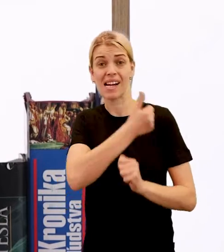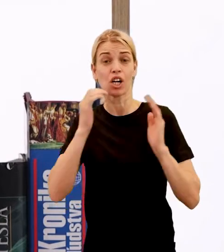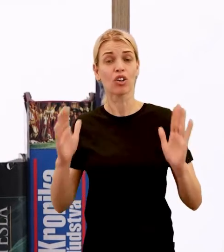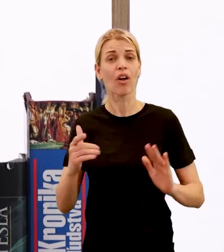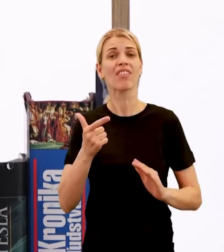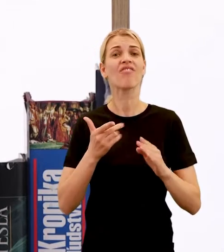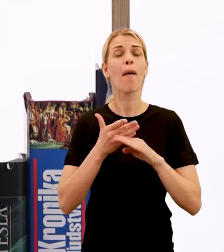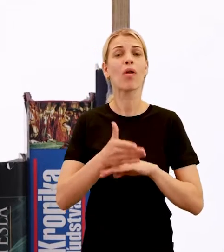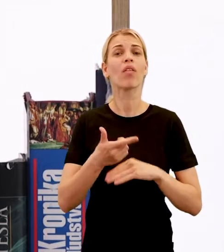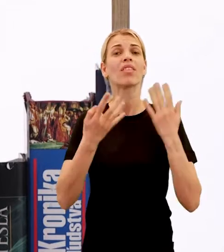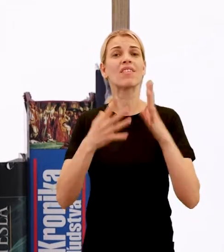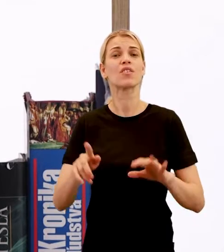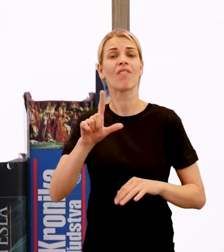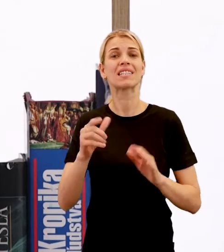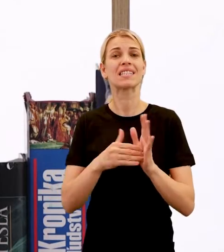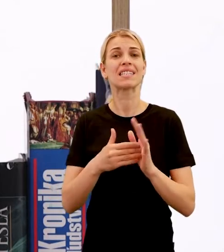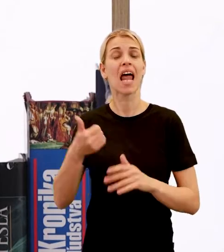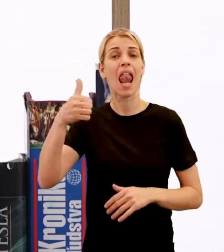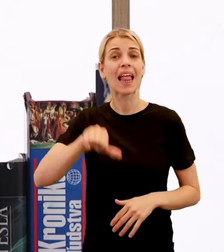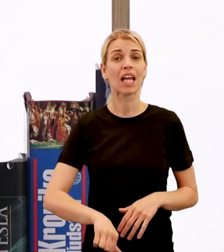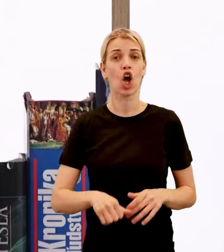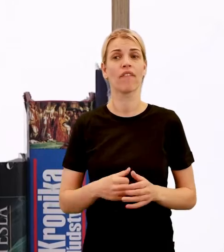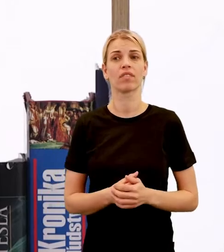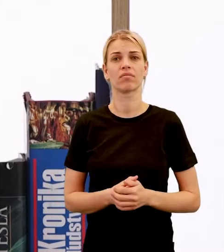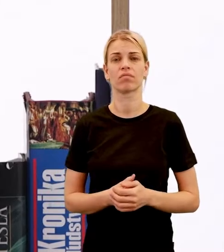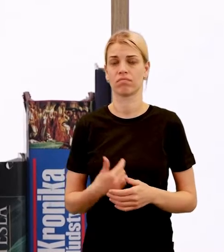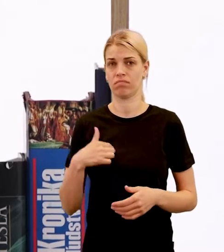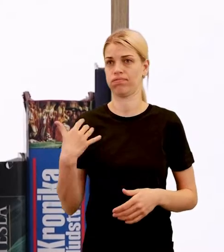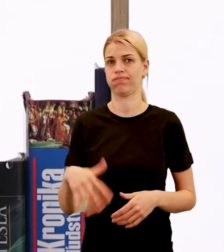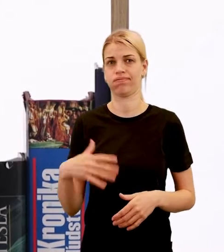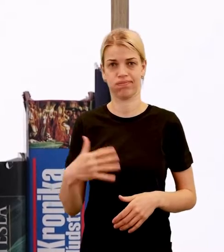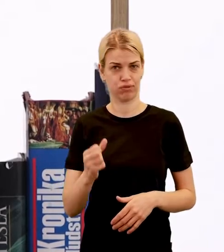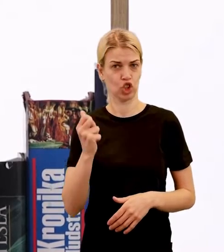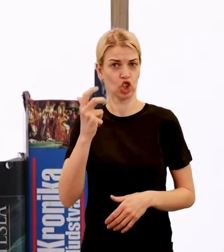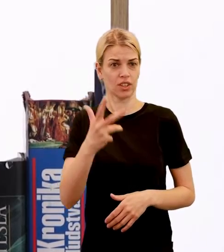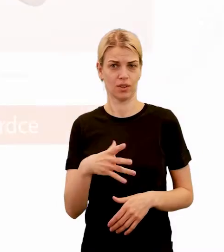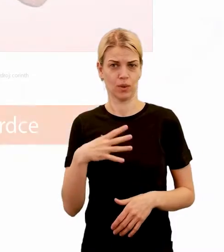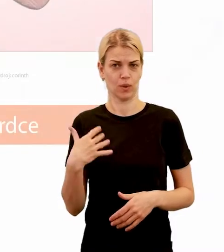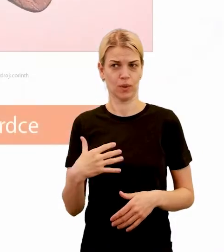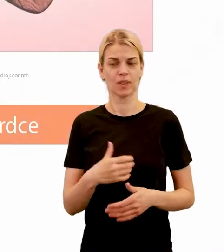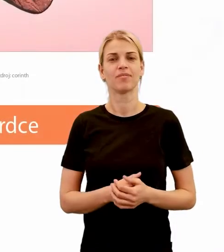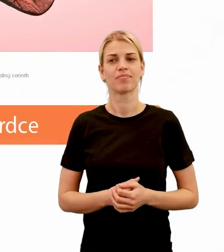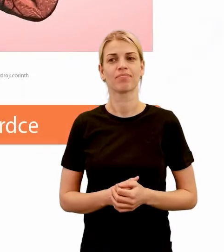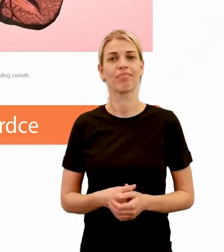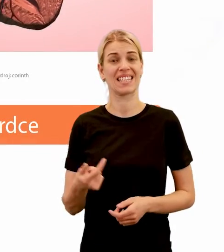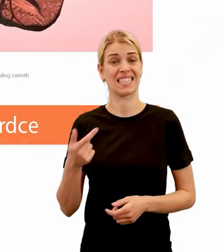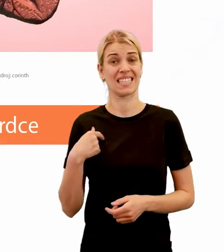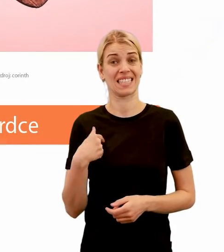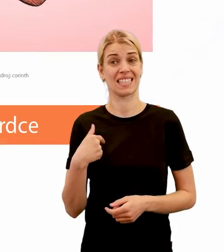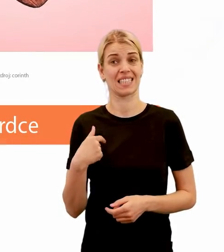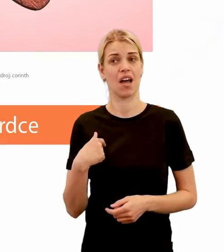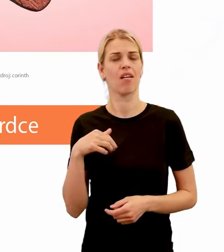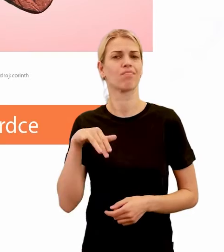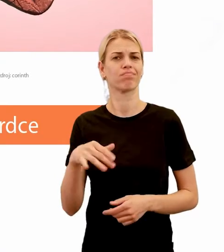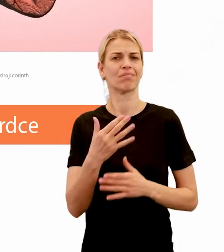920 tisíc litrov. Sú to až neuveriteľné čísla však? Srdce poháňa